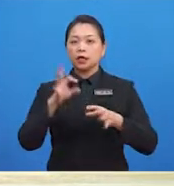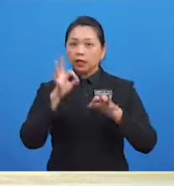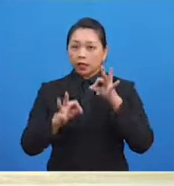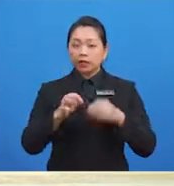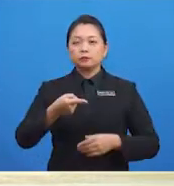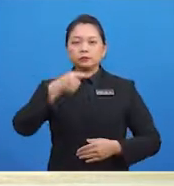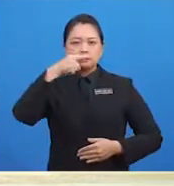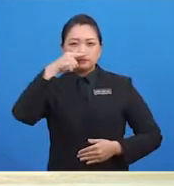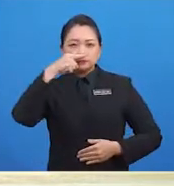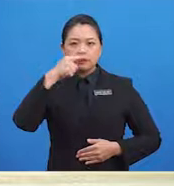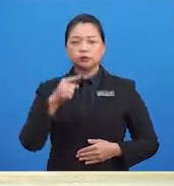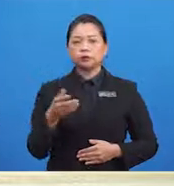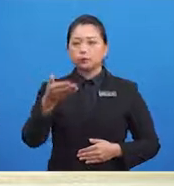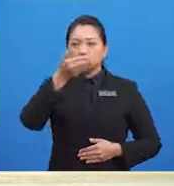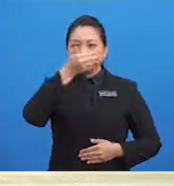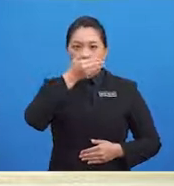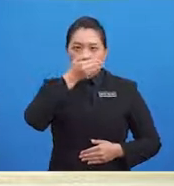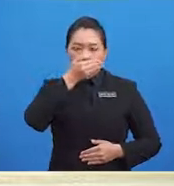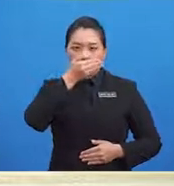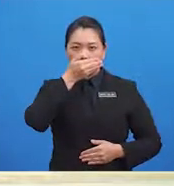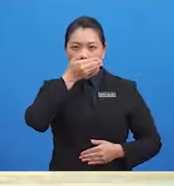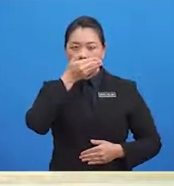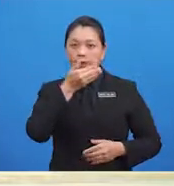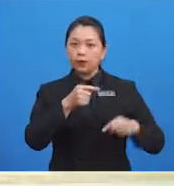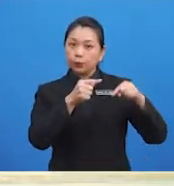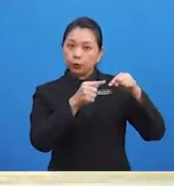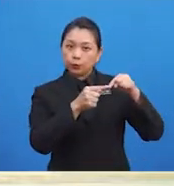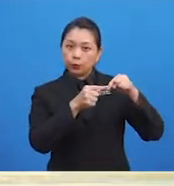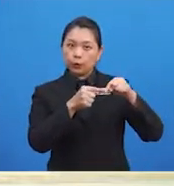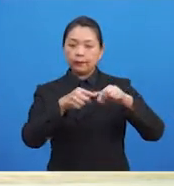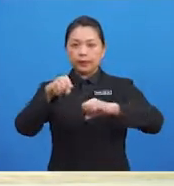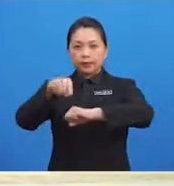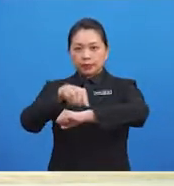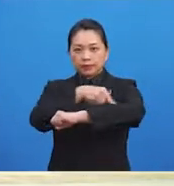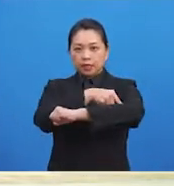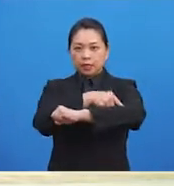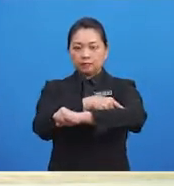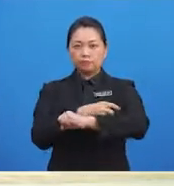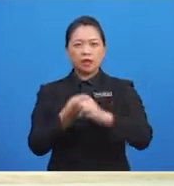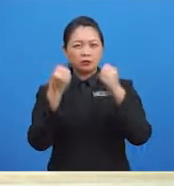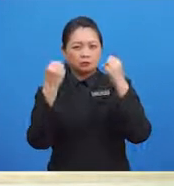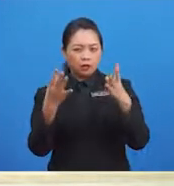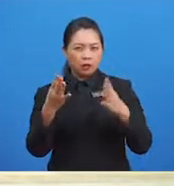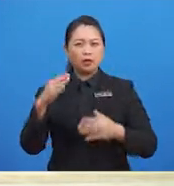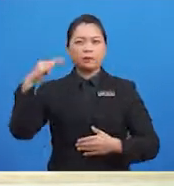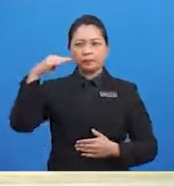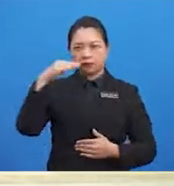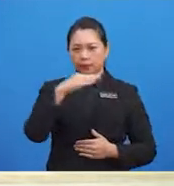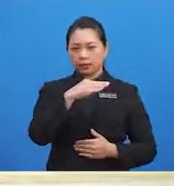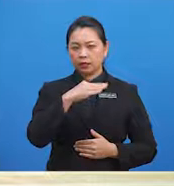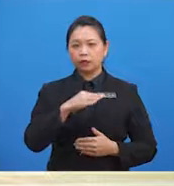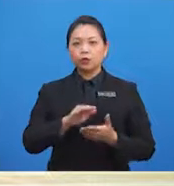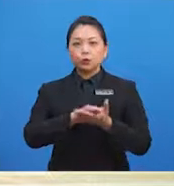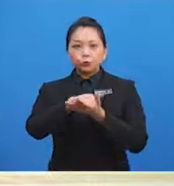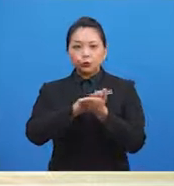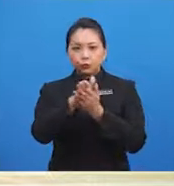Kalau bersin tutup mulut Kupanjang banyak